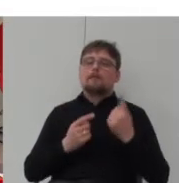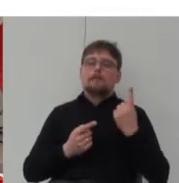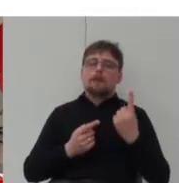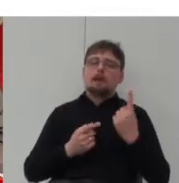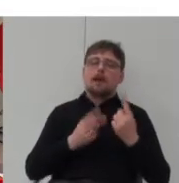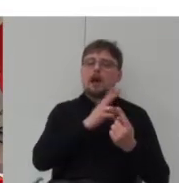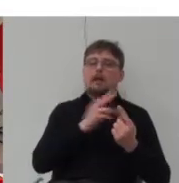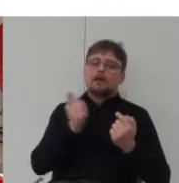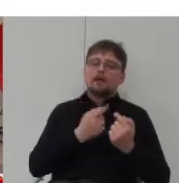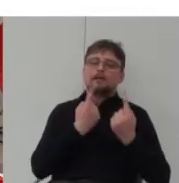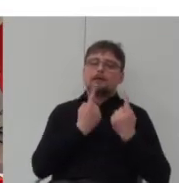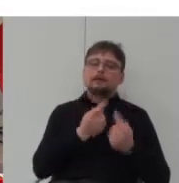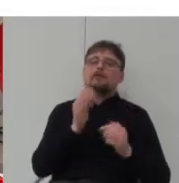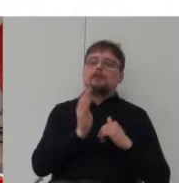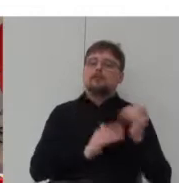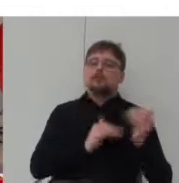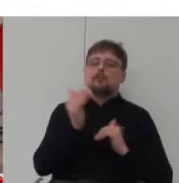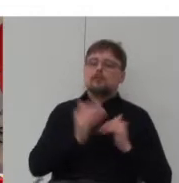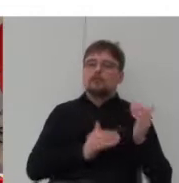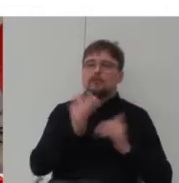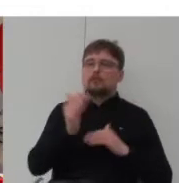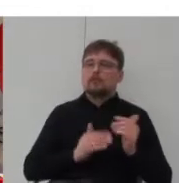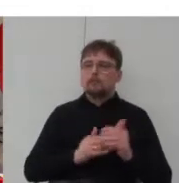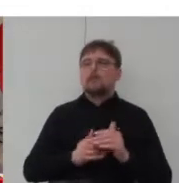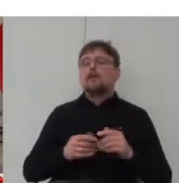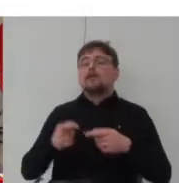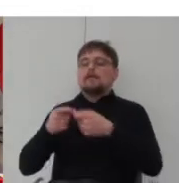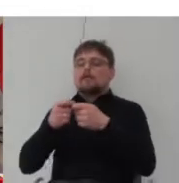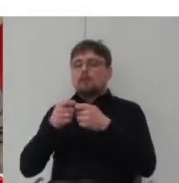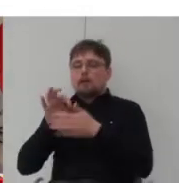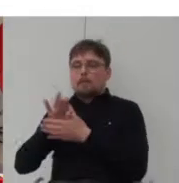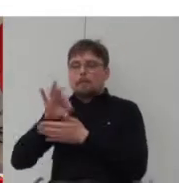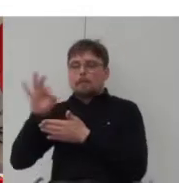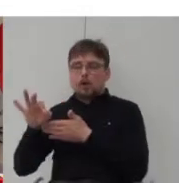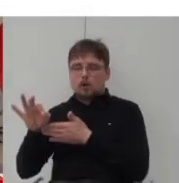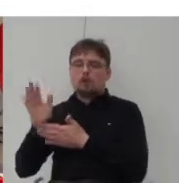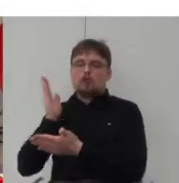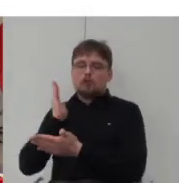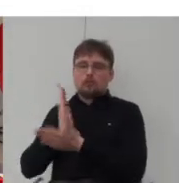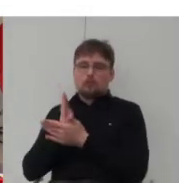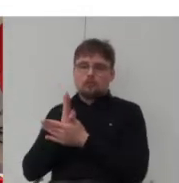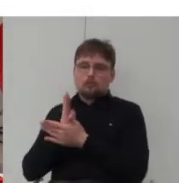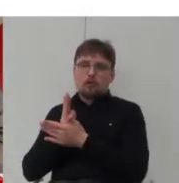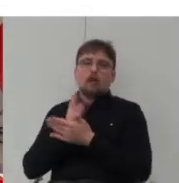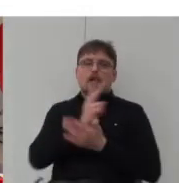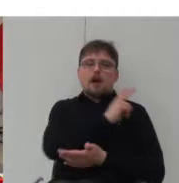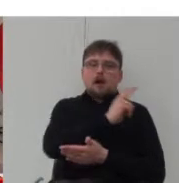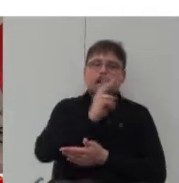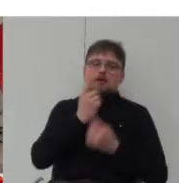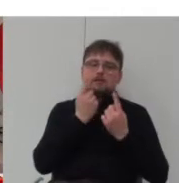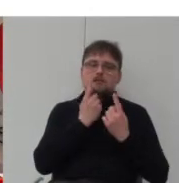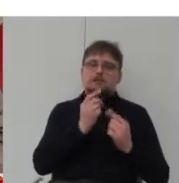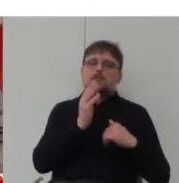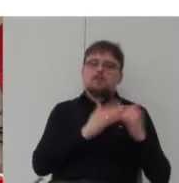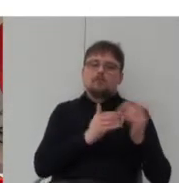każdy sobie czyli po etapie wspólnego projektowania mieszkańcy budują każdy